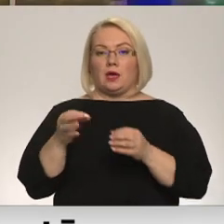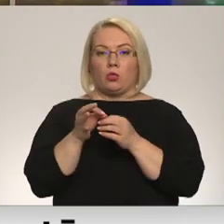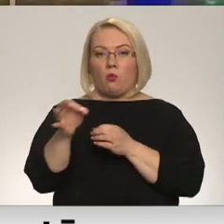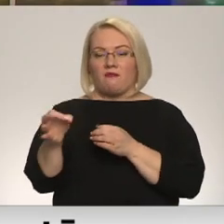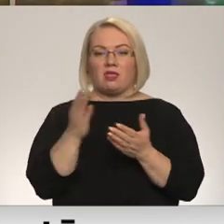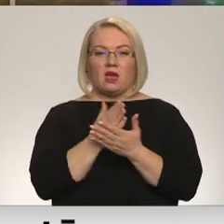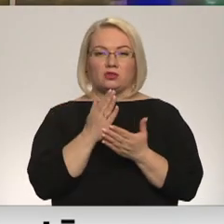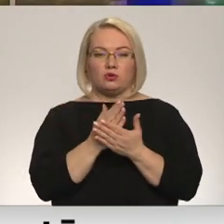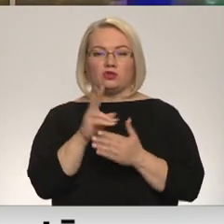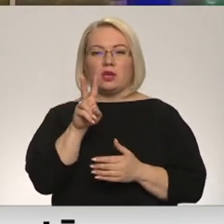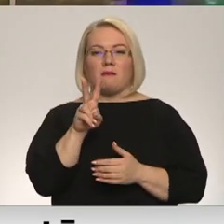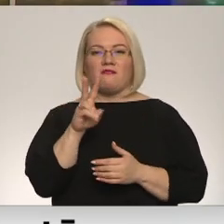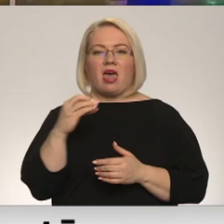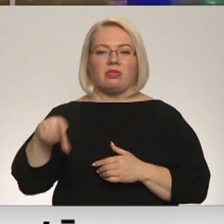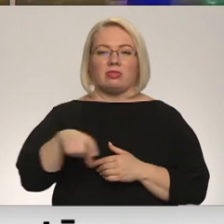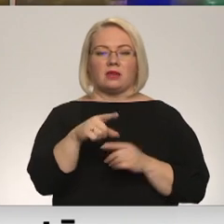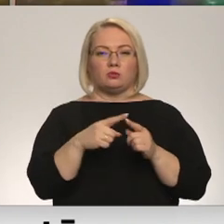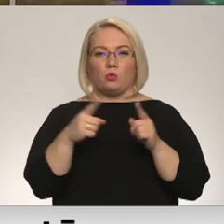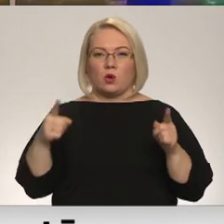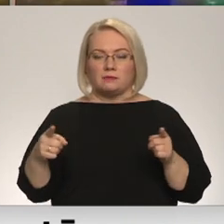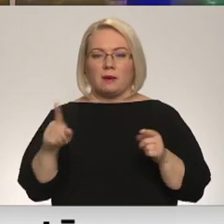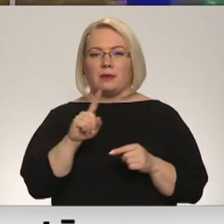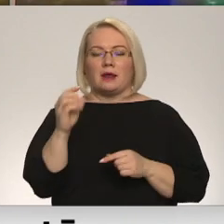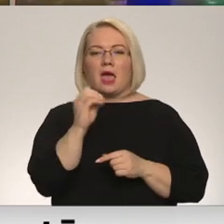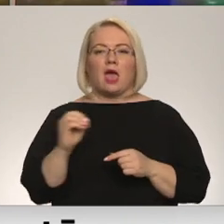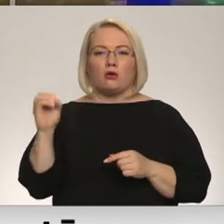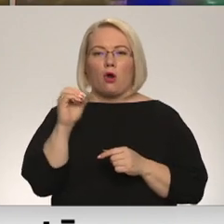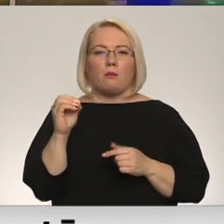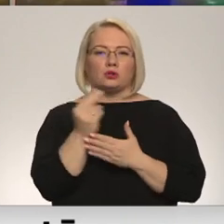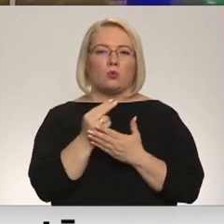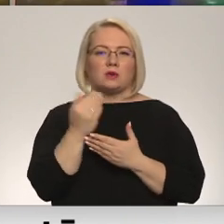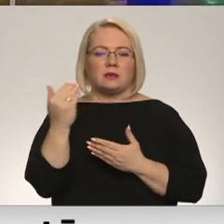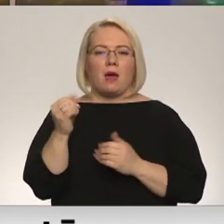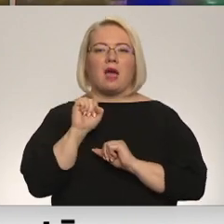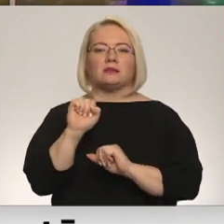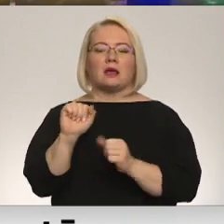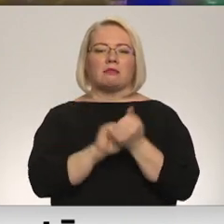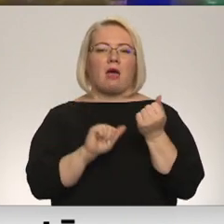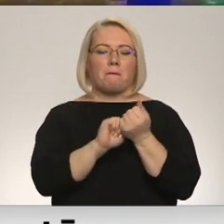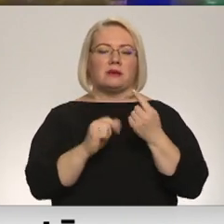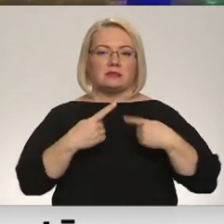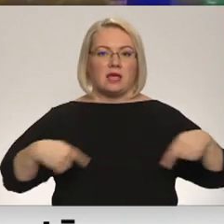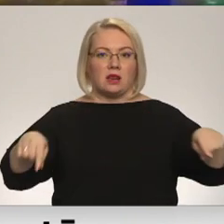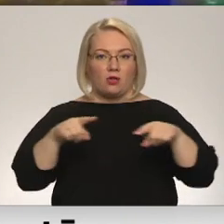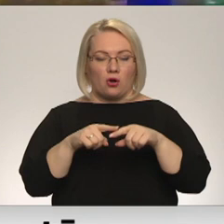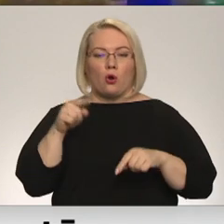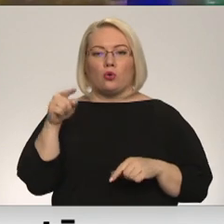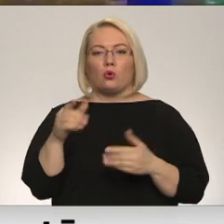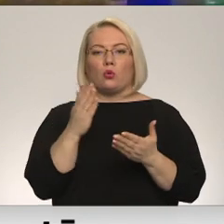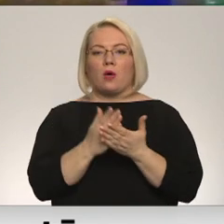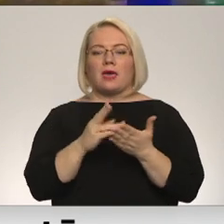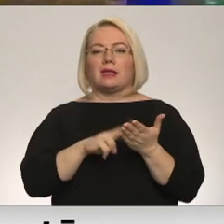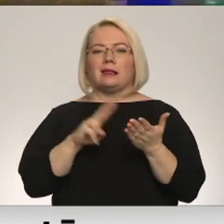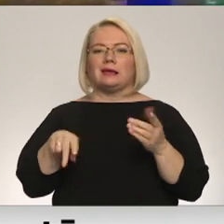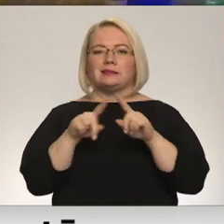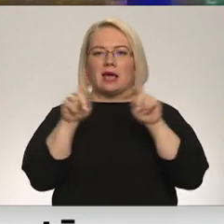esošajiem bēntas posmiem atrodas Eiropas nozīmes aizsargājumā dabas teritorijā, tāpēc tajā noteikta licencētā